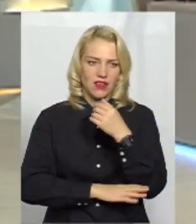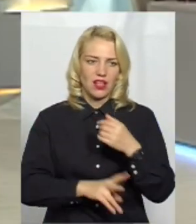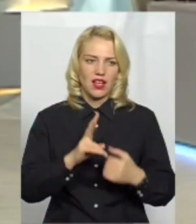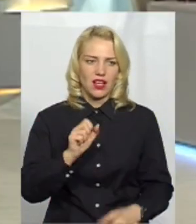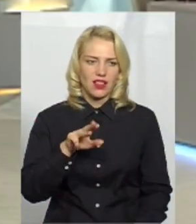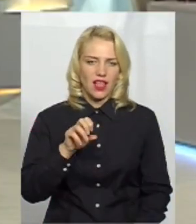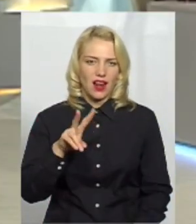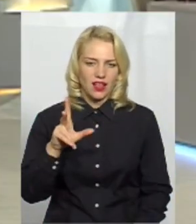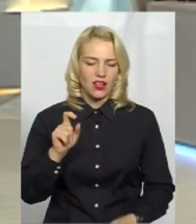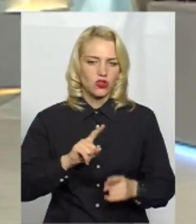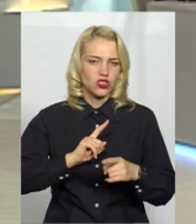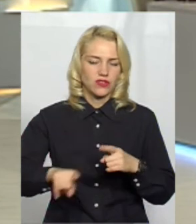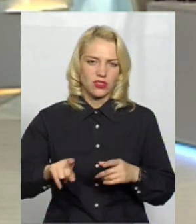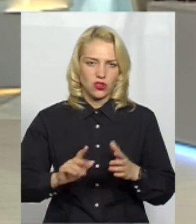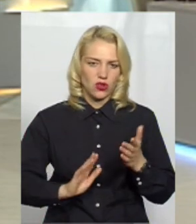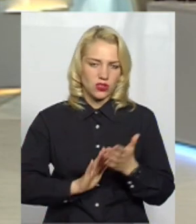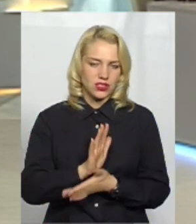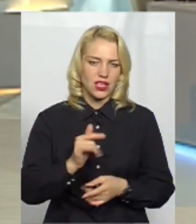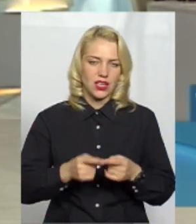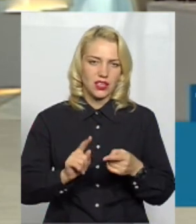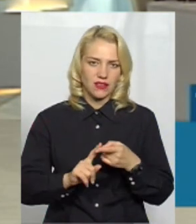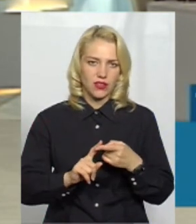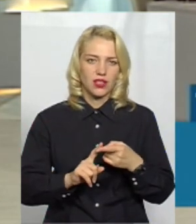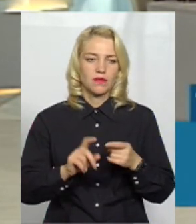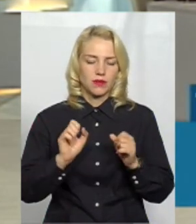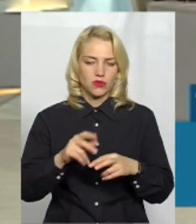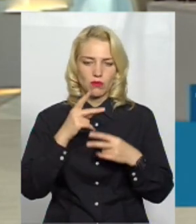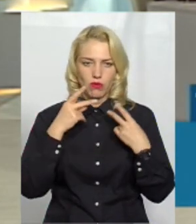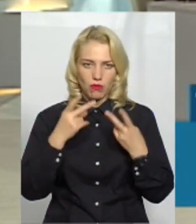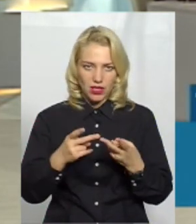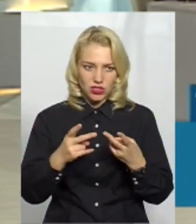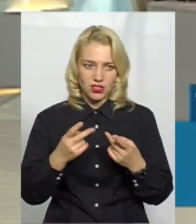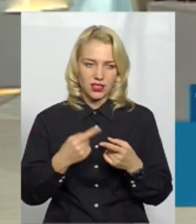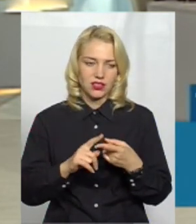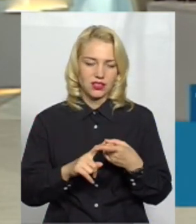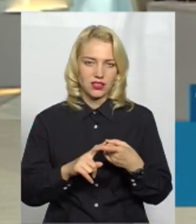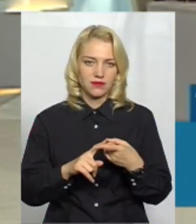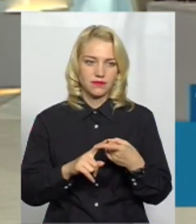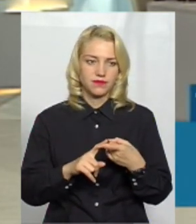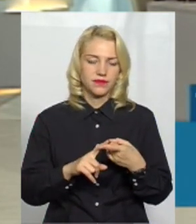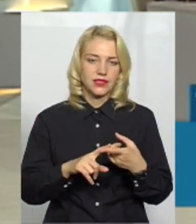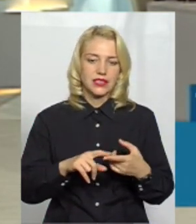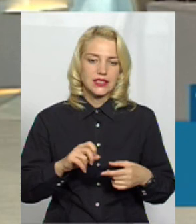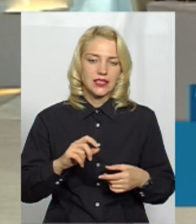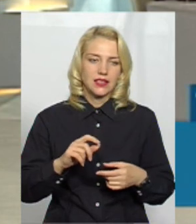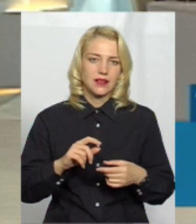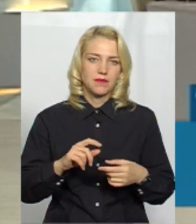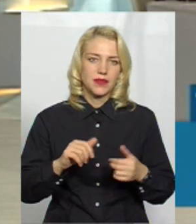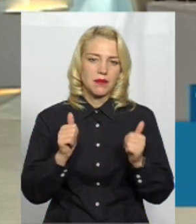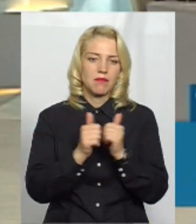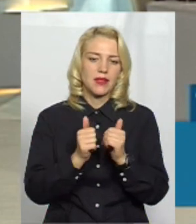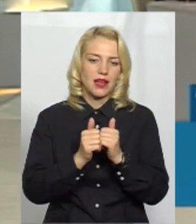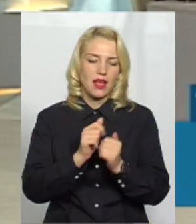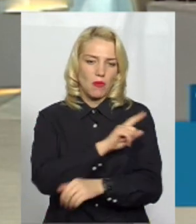катальпу, яка дуже швидко росте і розлогиста. Це можна побачити і за першою поліклінікою, де було